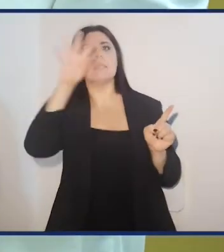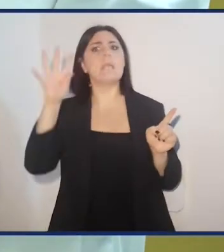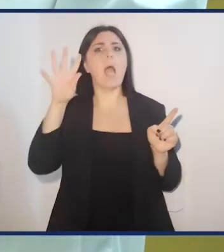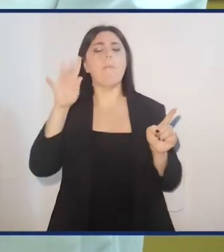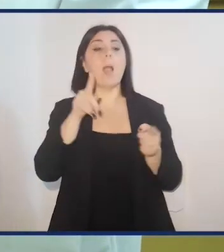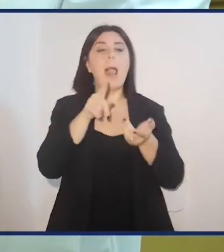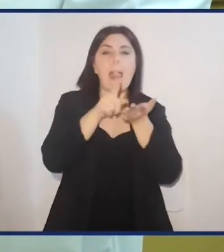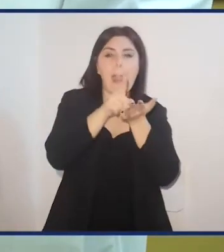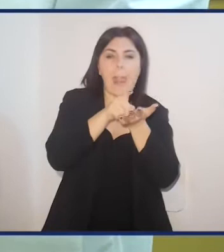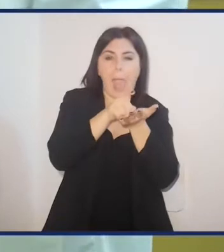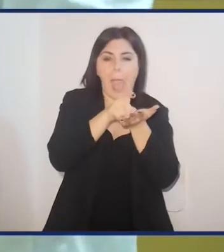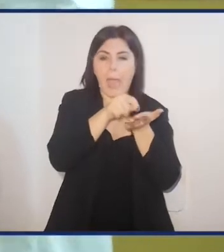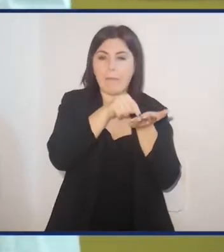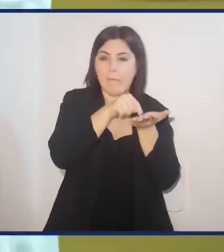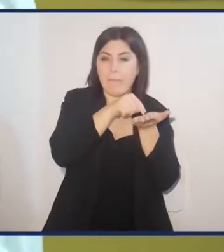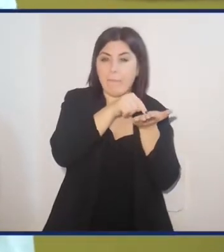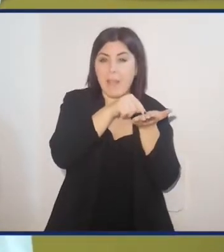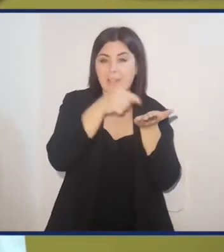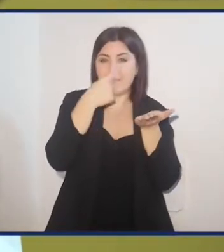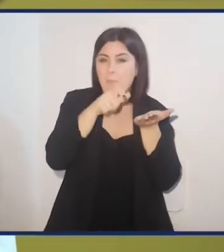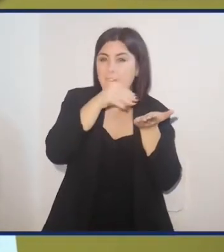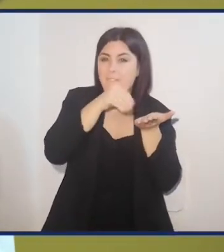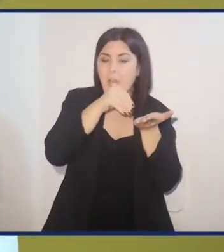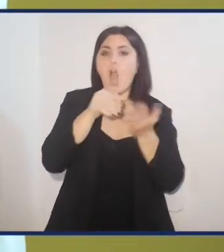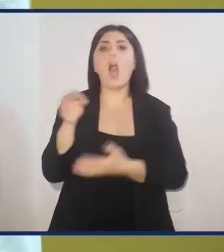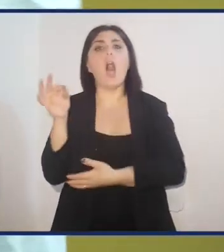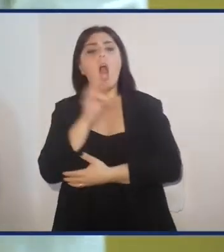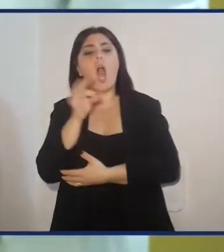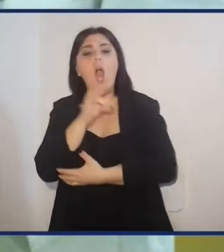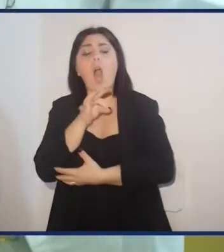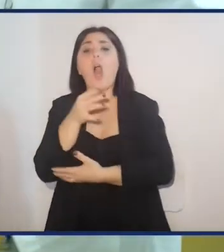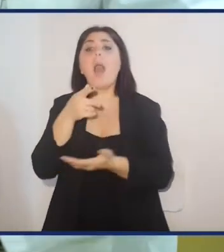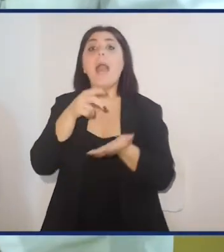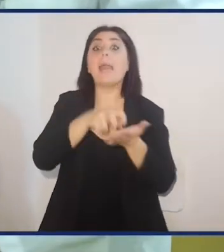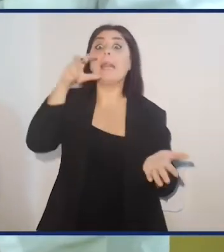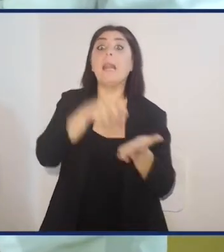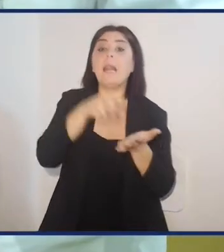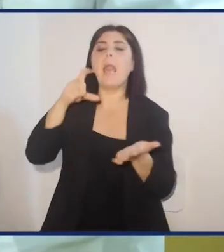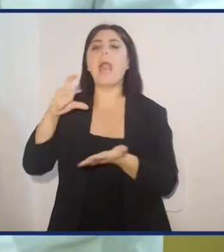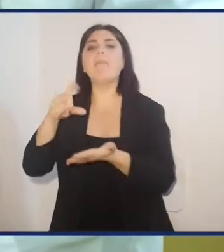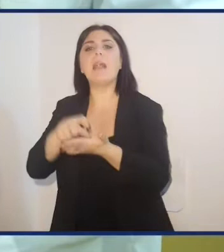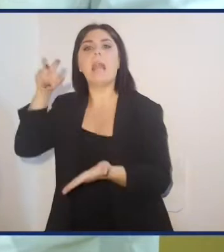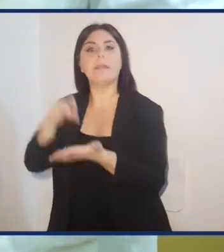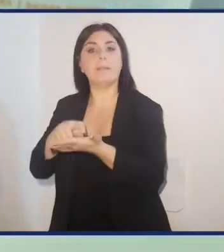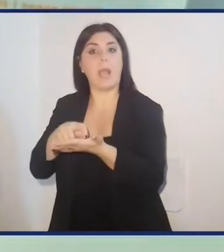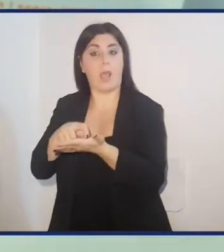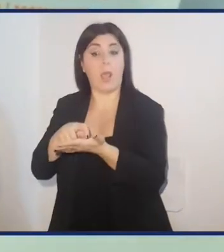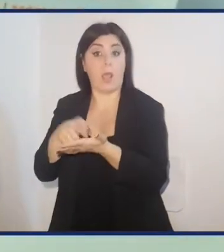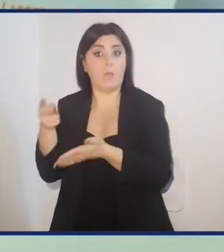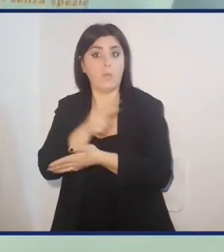esempio le larve della farina, oppure i più comuni grilli e cavallette.